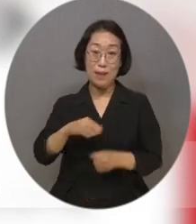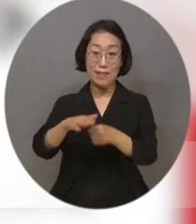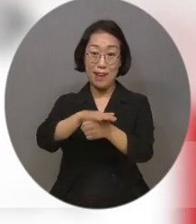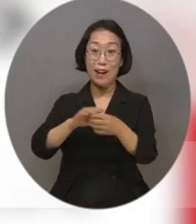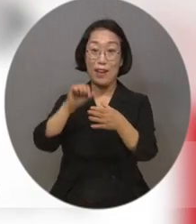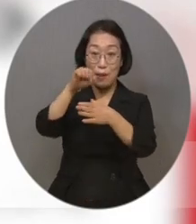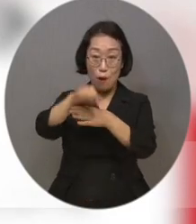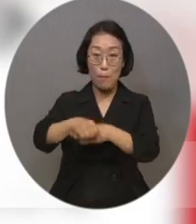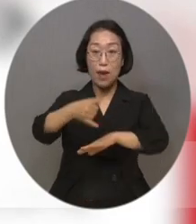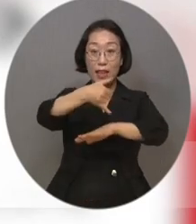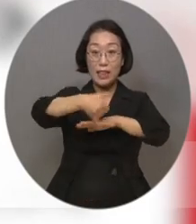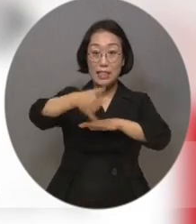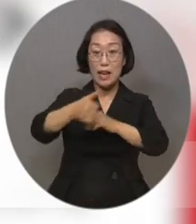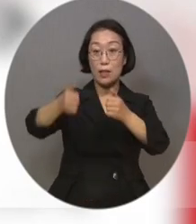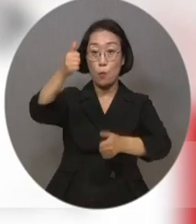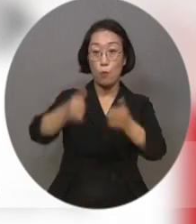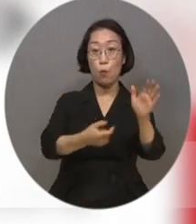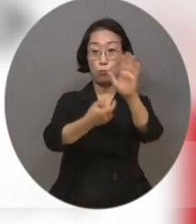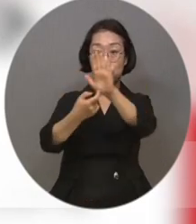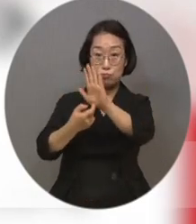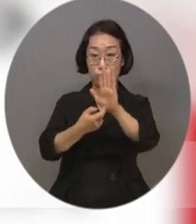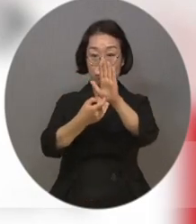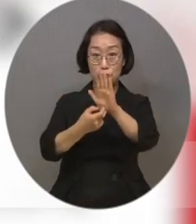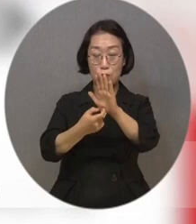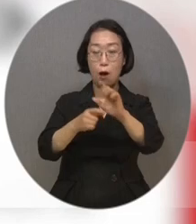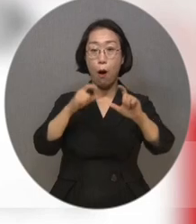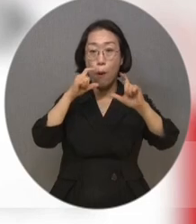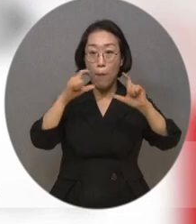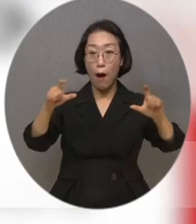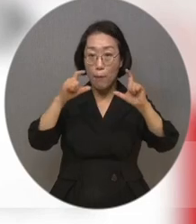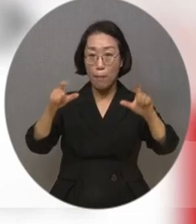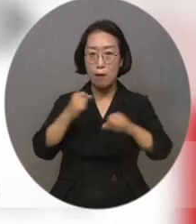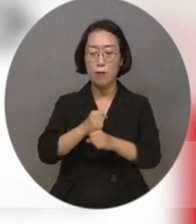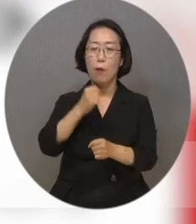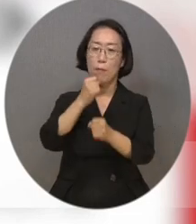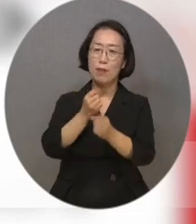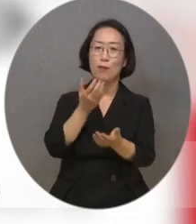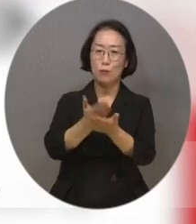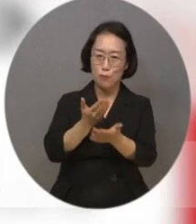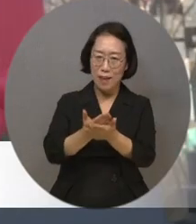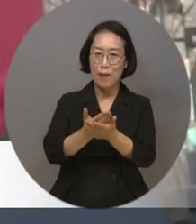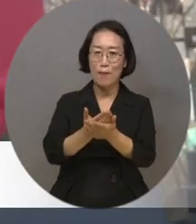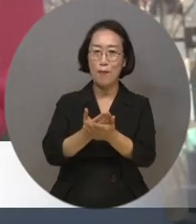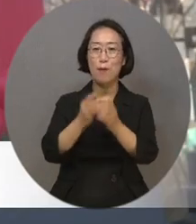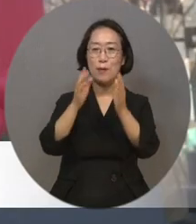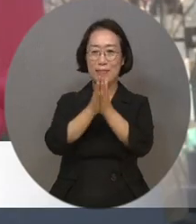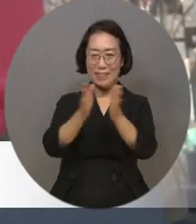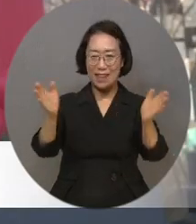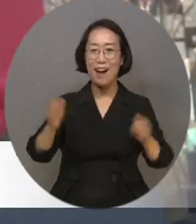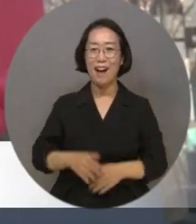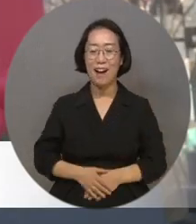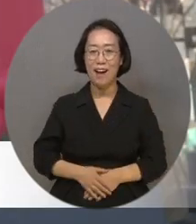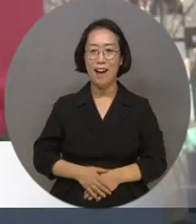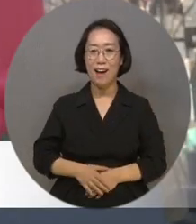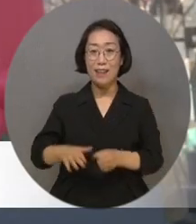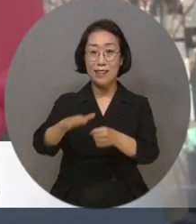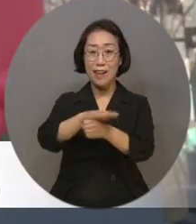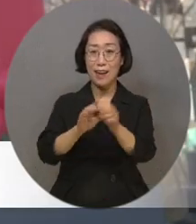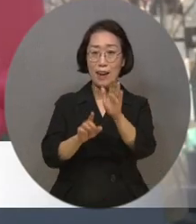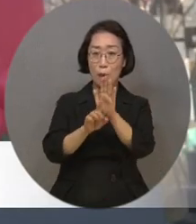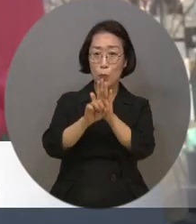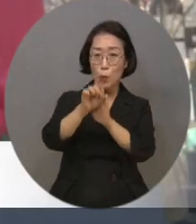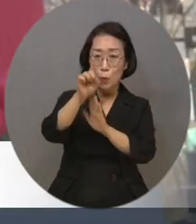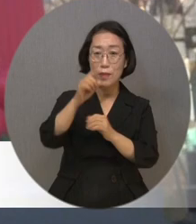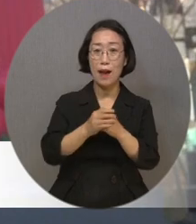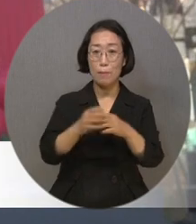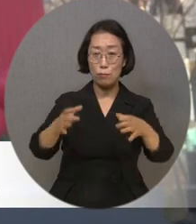디자인 공모전 희망2024 나눔 캠페인 온도탑을 만들어주세요를 진행합니다. 사랑의 온도탑은 매년 사랑의